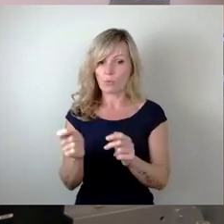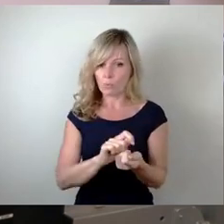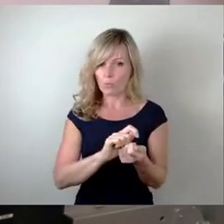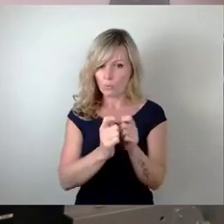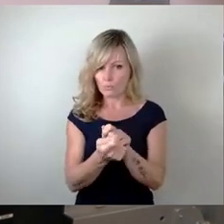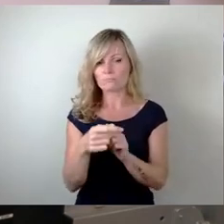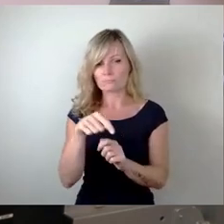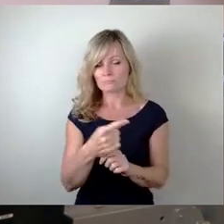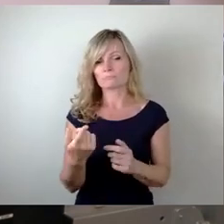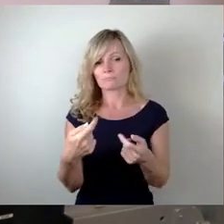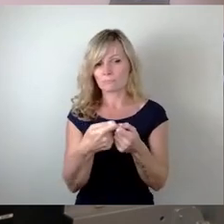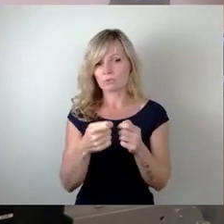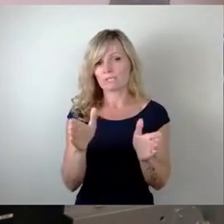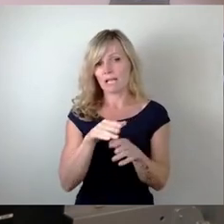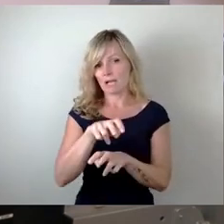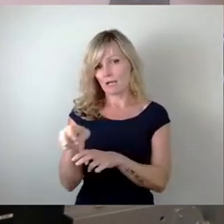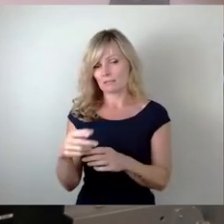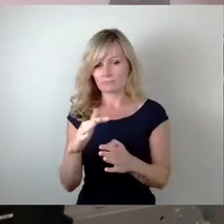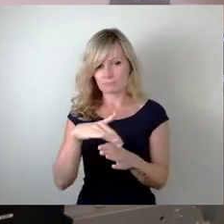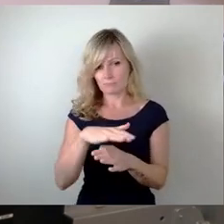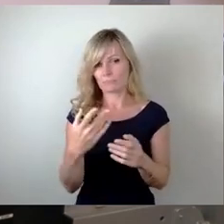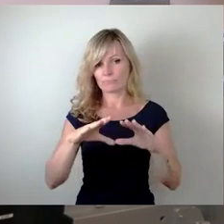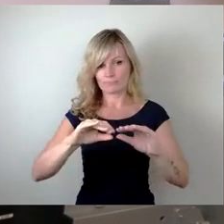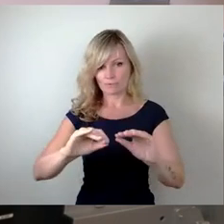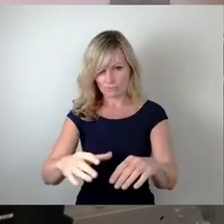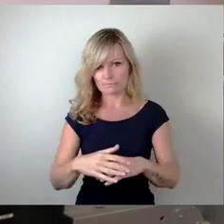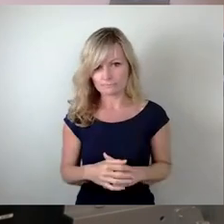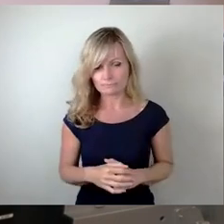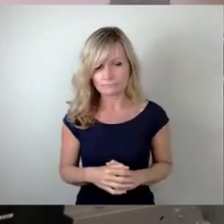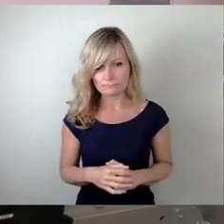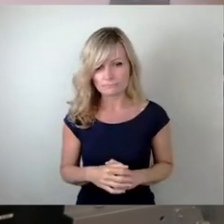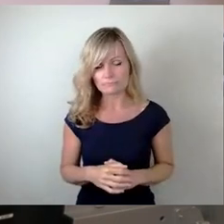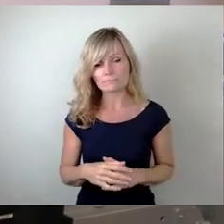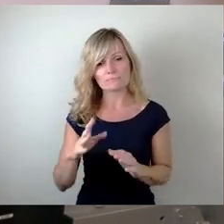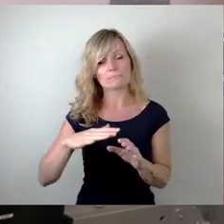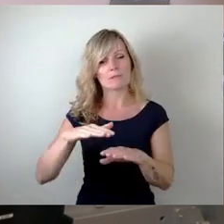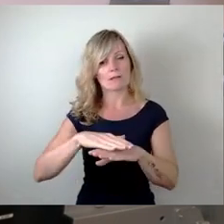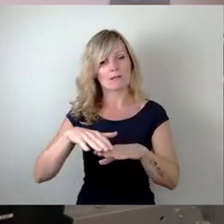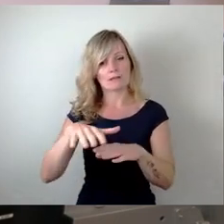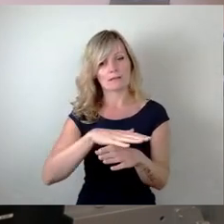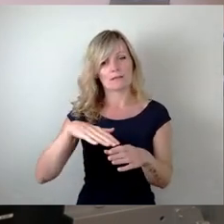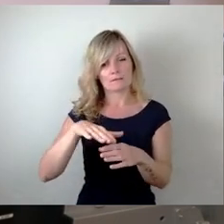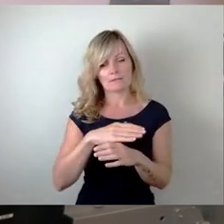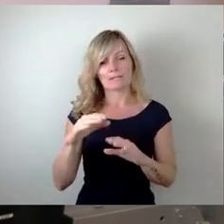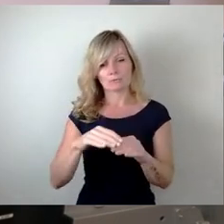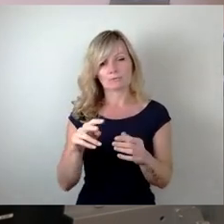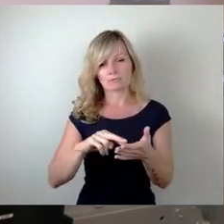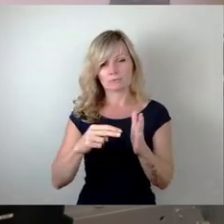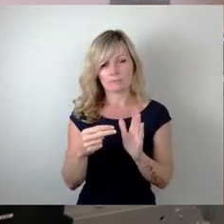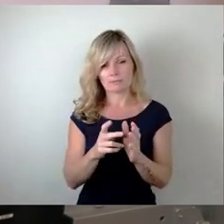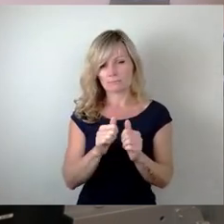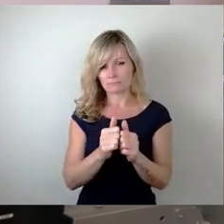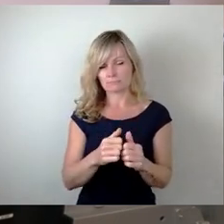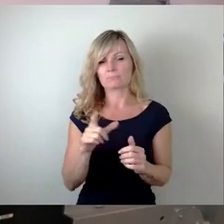Kleingärten im Flächennutzungsplan und einem mit dem Flächennutzungsplan korrespondierenden Kleingartenentwicklungskonzept